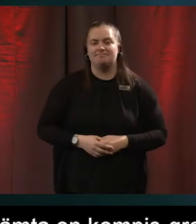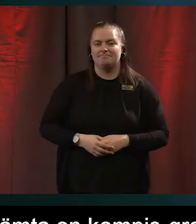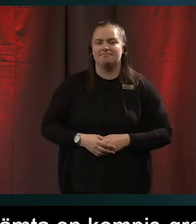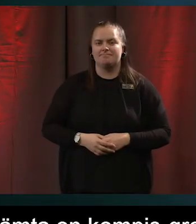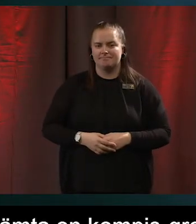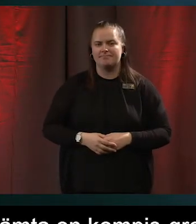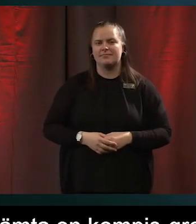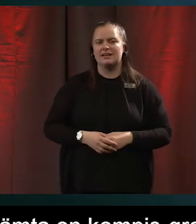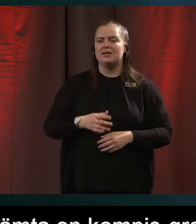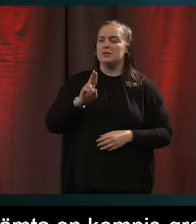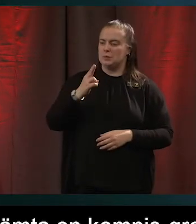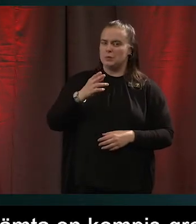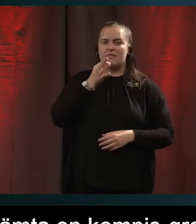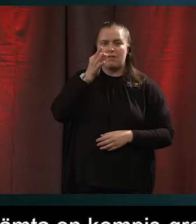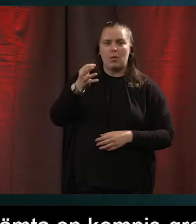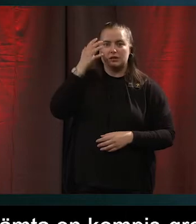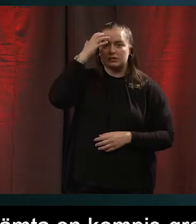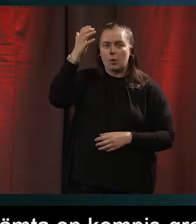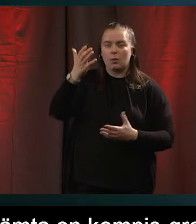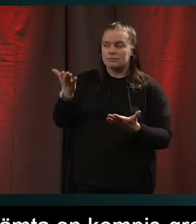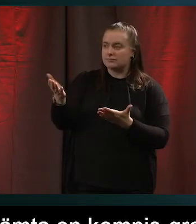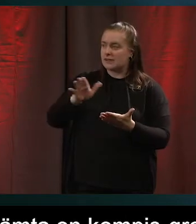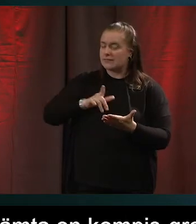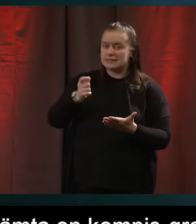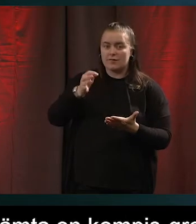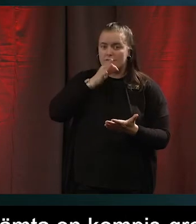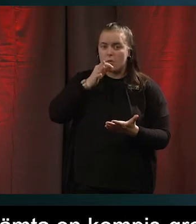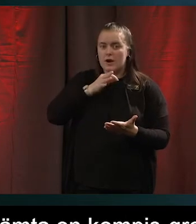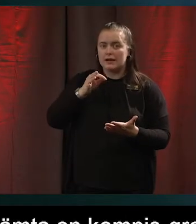Jag vänder mig till Stockholm. Hur ser det ut i chatten just nu?